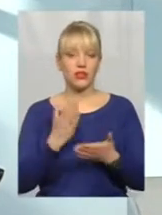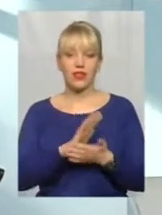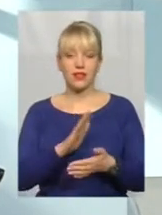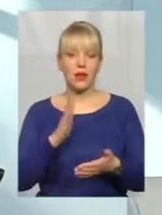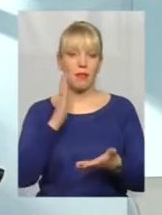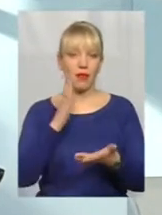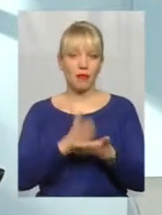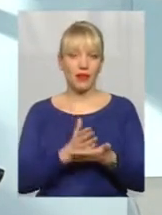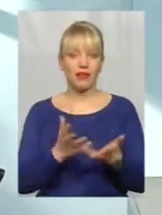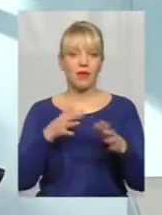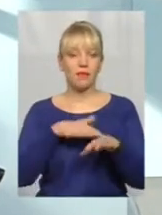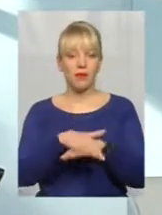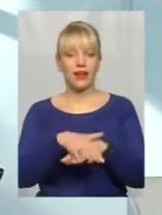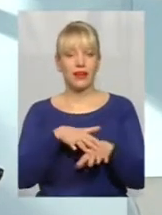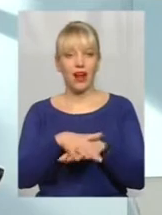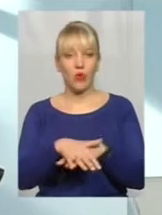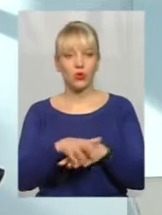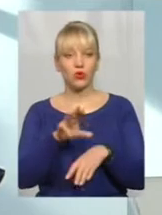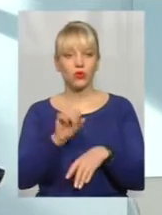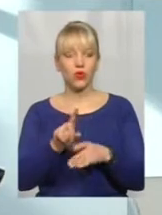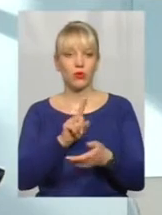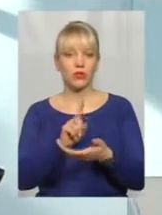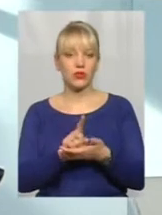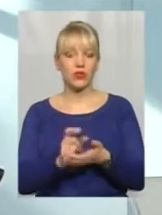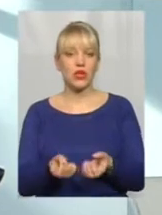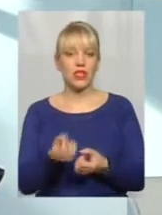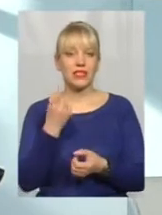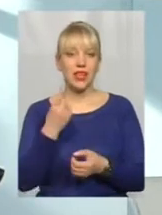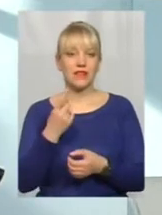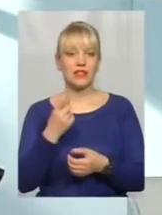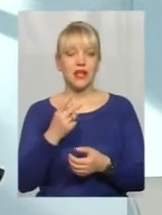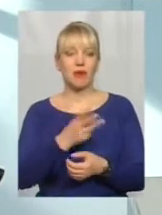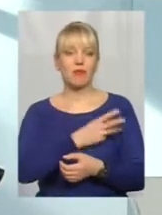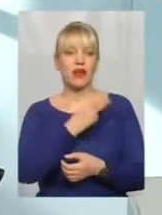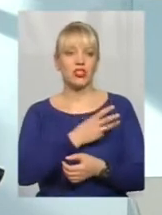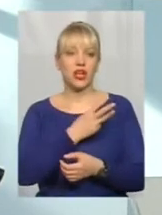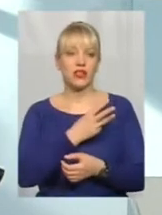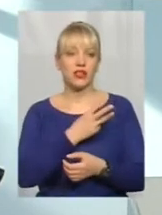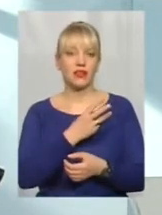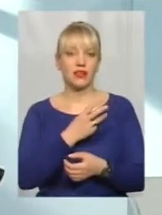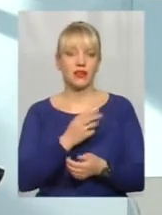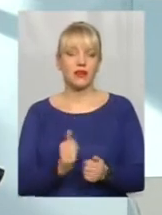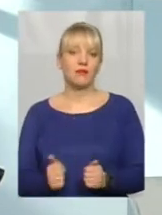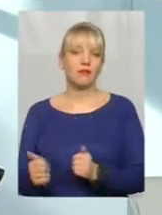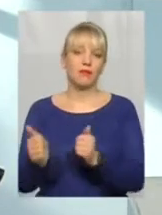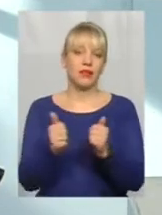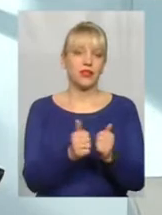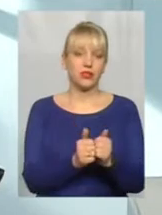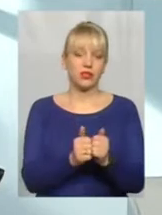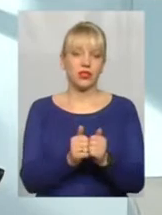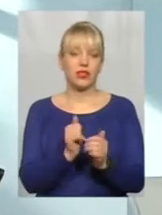перерахунок, то обов'язково з'явиться бажання комусь присусідитись і